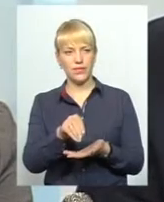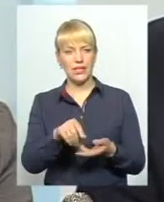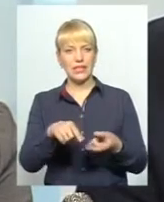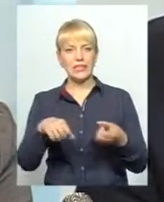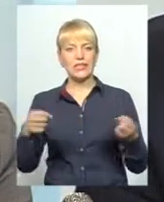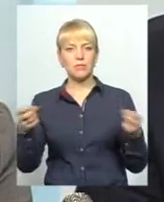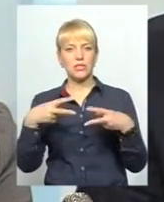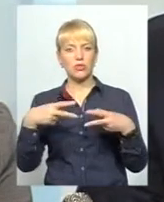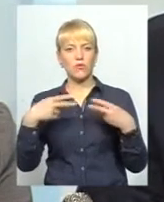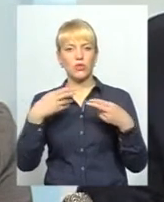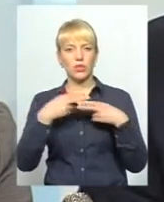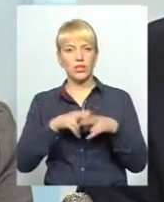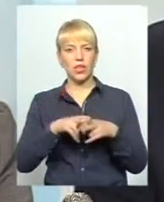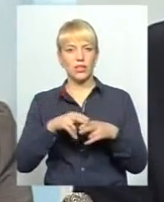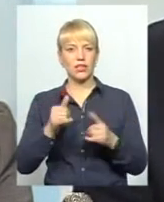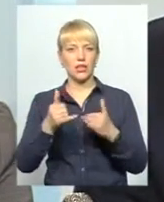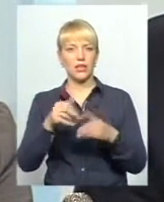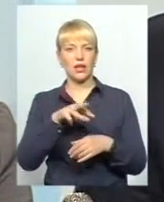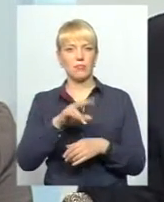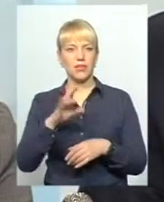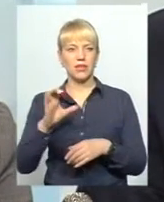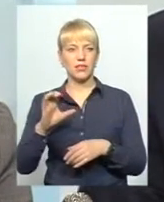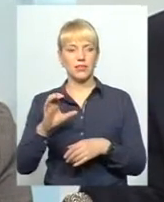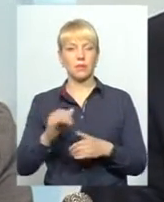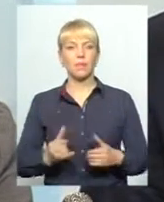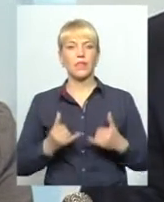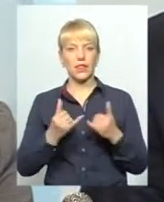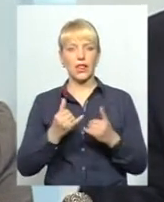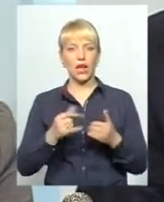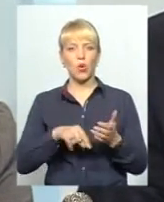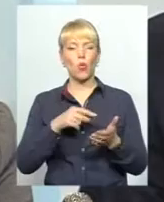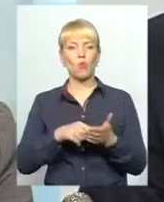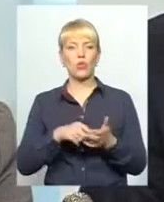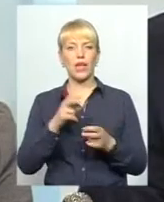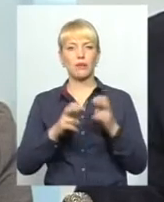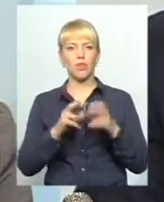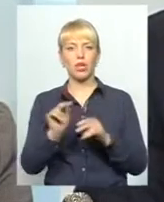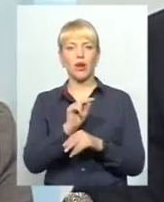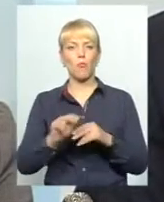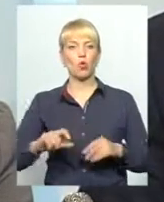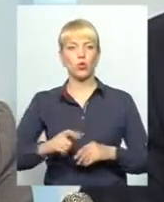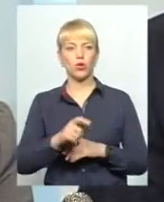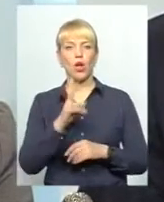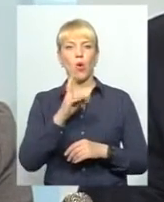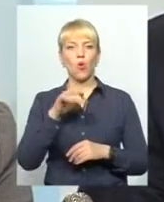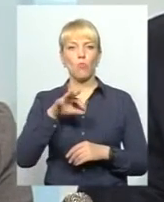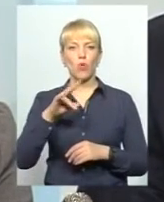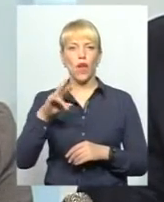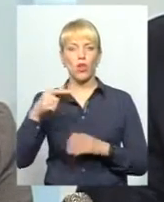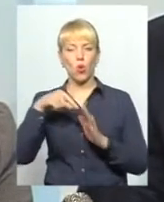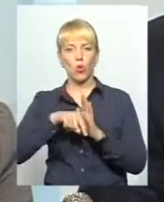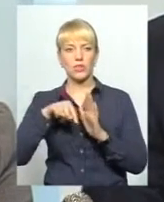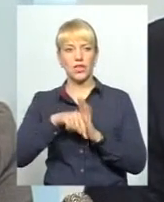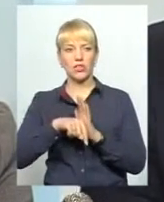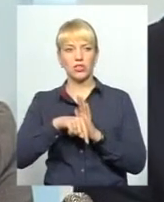спеціалізованої техніки, в тому числі для МНС, в тому числі для комунальних підприємств, ремонт доріг комунального значення, я